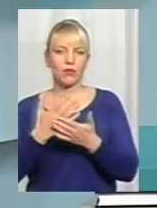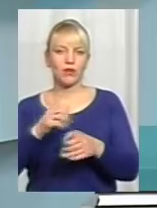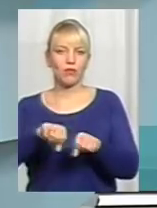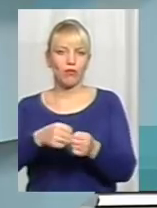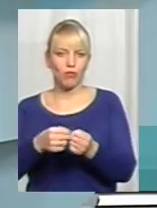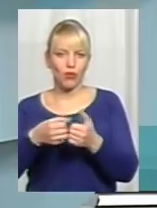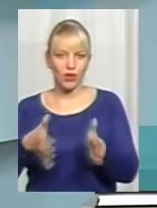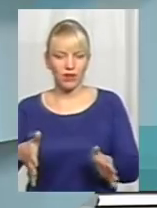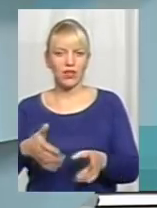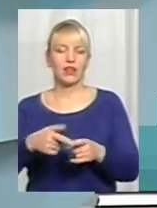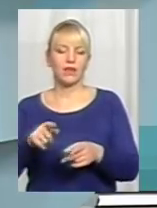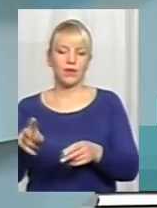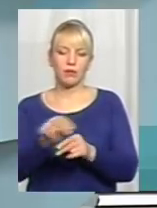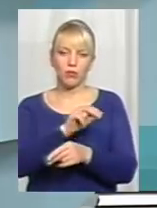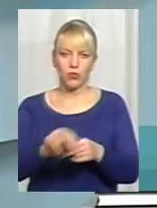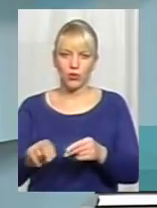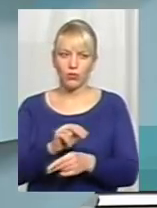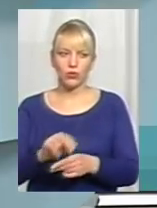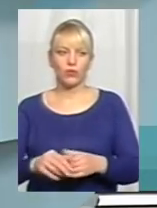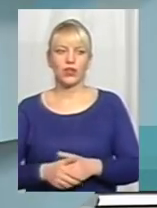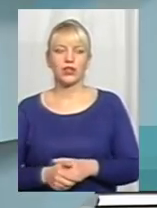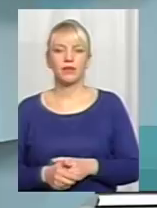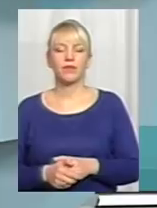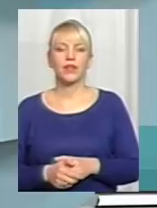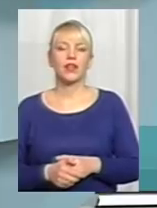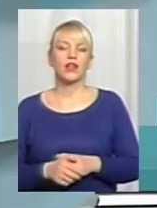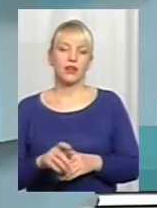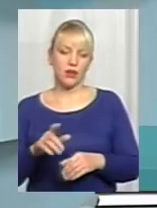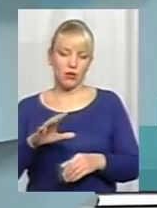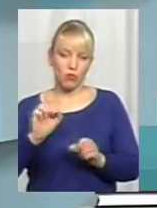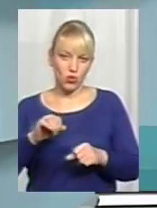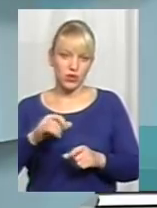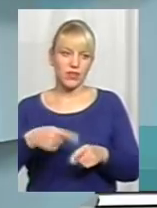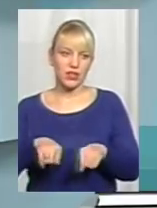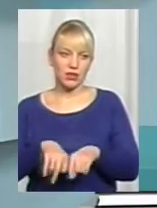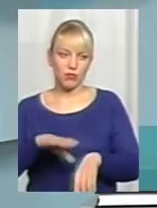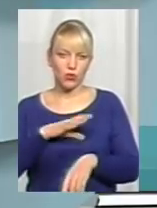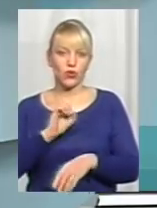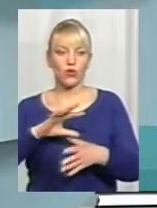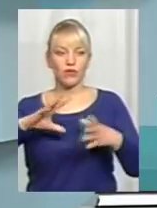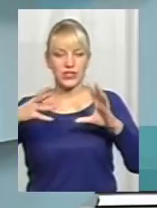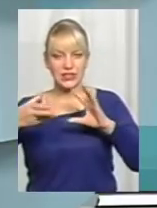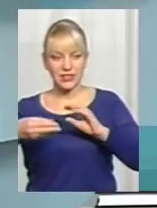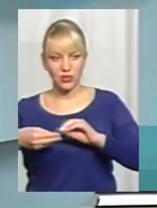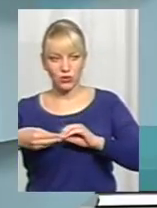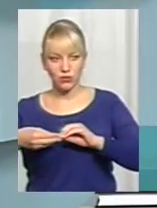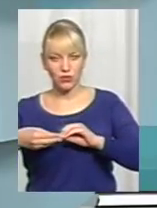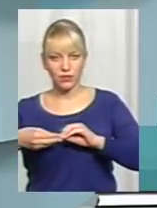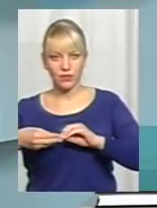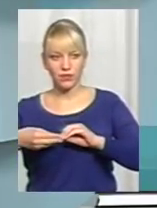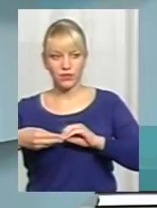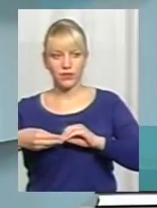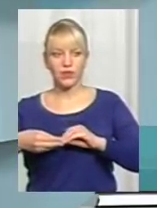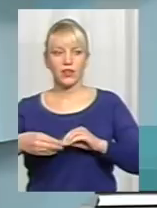поремонтувати, провести відповідність. Через це можливі такі були факти. В цілому, ну, це було в ролику